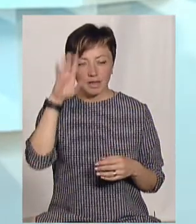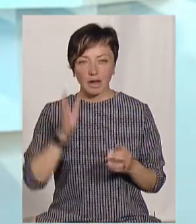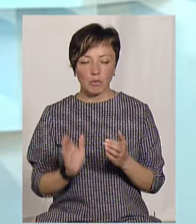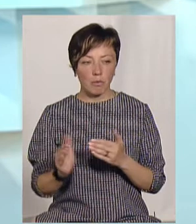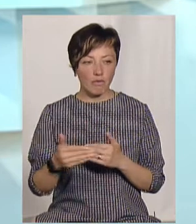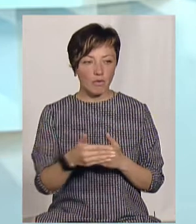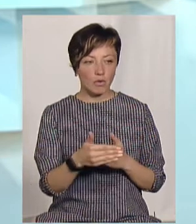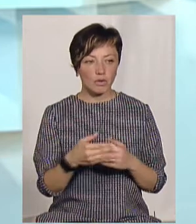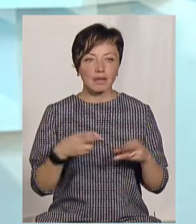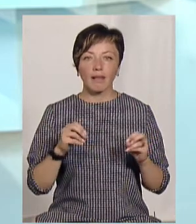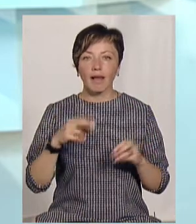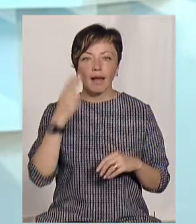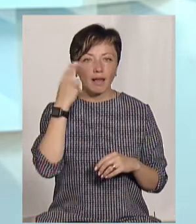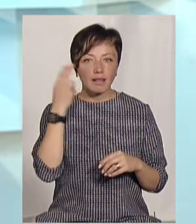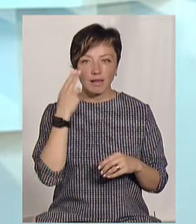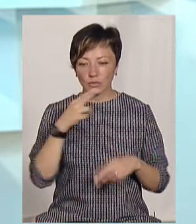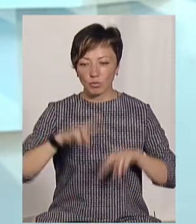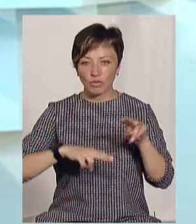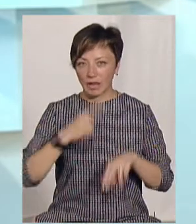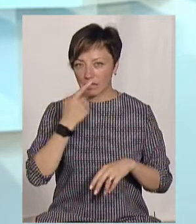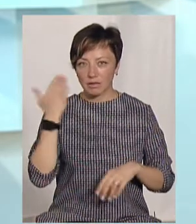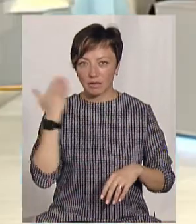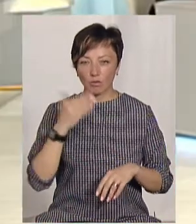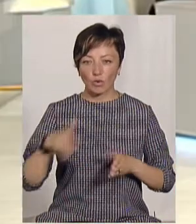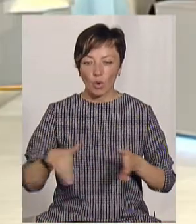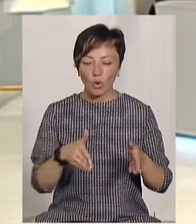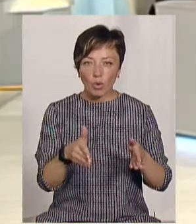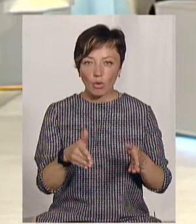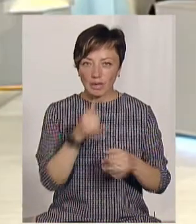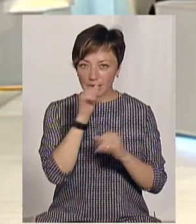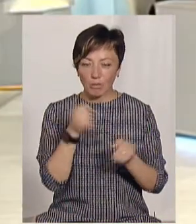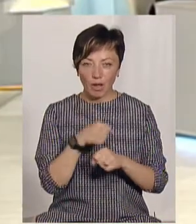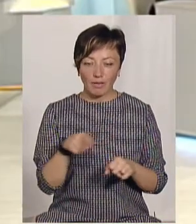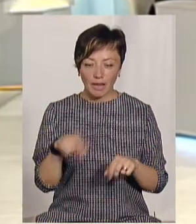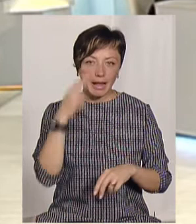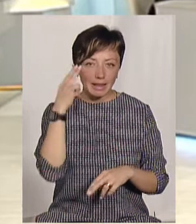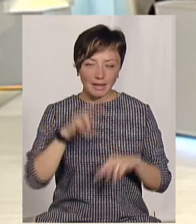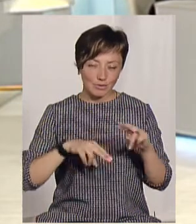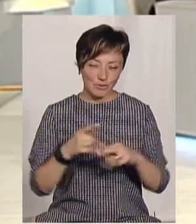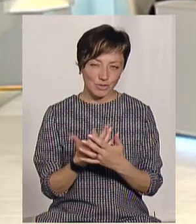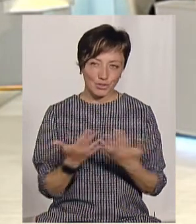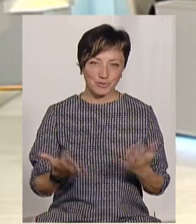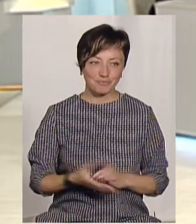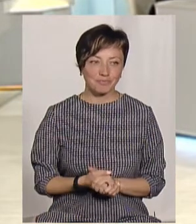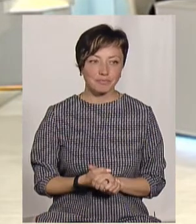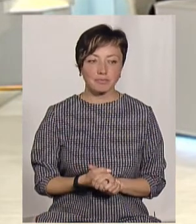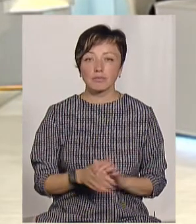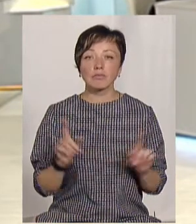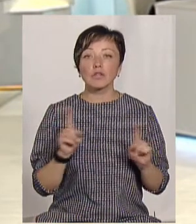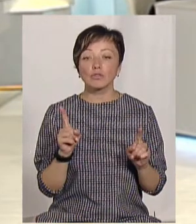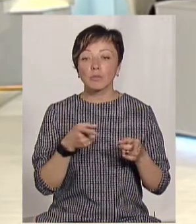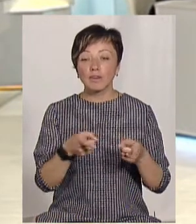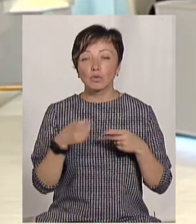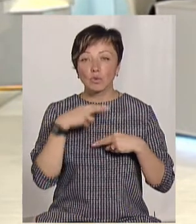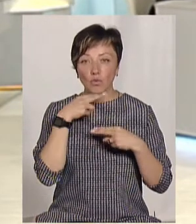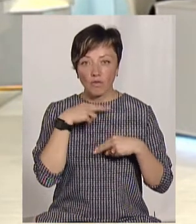поворот, де китайці будували нещодавно дорогу і не змогли. У нас тут китайці стоять, будують і таке інше. Мета такої карти, звісно,